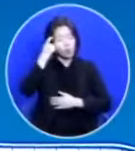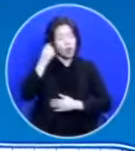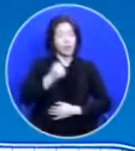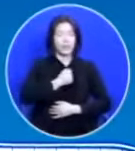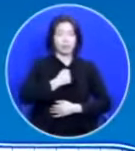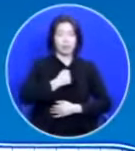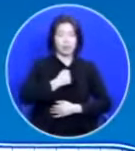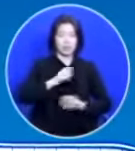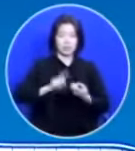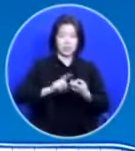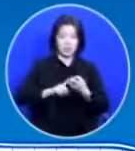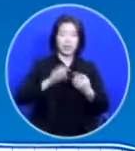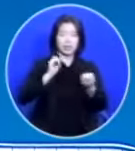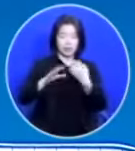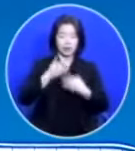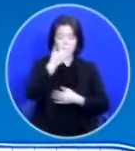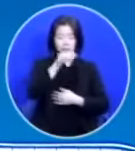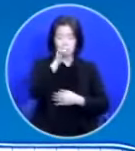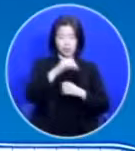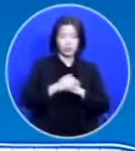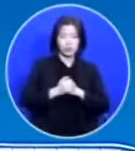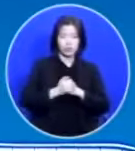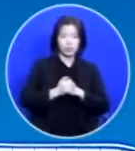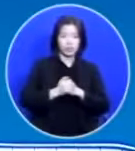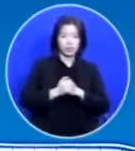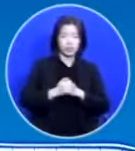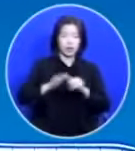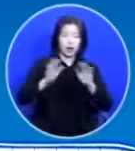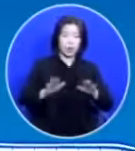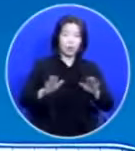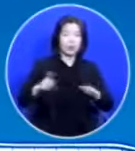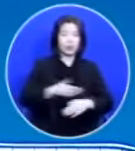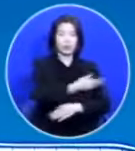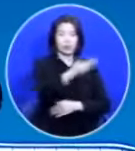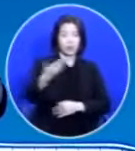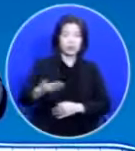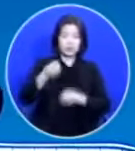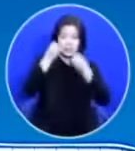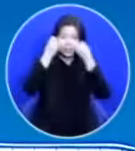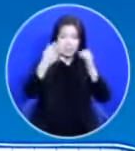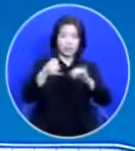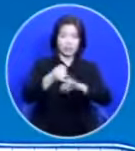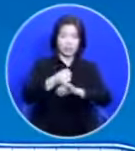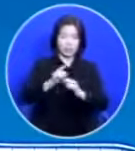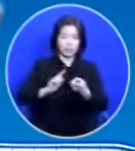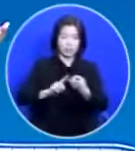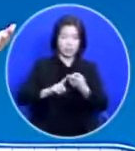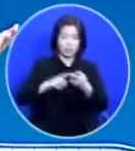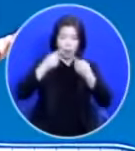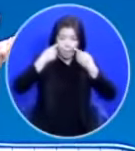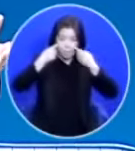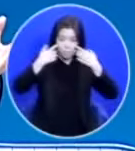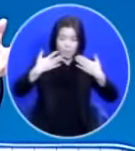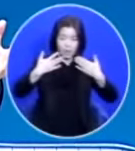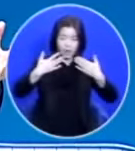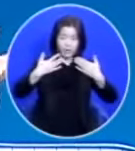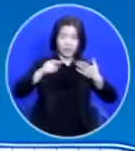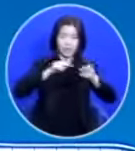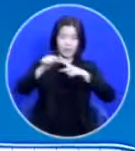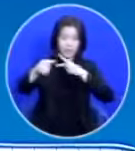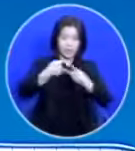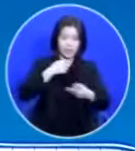답이 오는 것이겠죠 오늘 여러분이 새 언약에 대해서 분명하게 이해하고